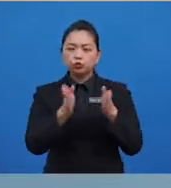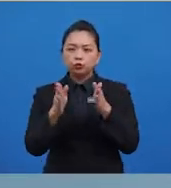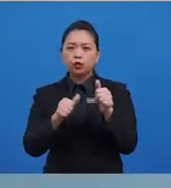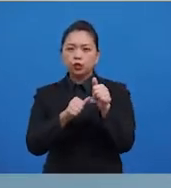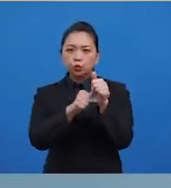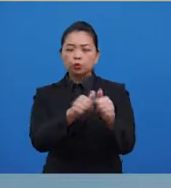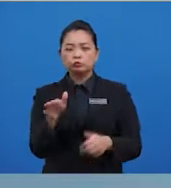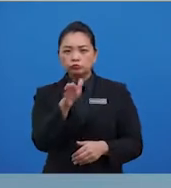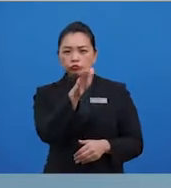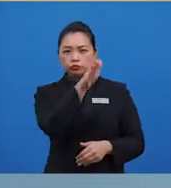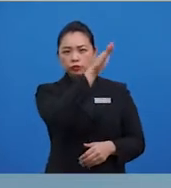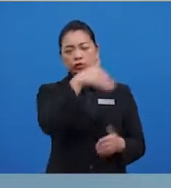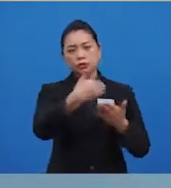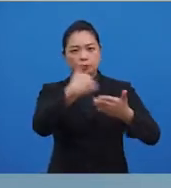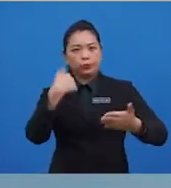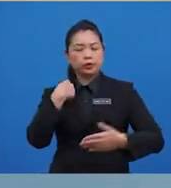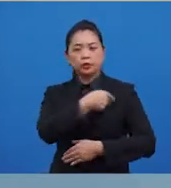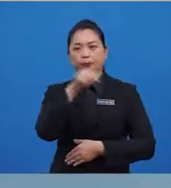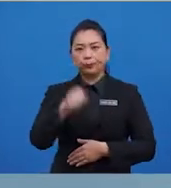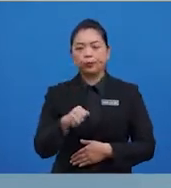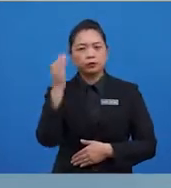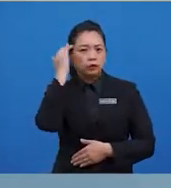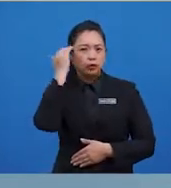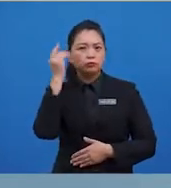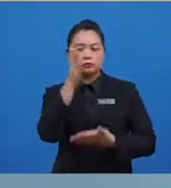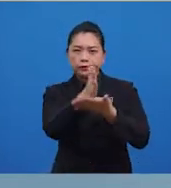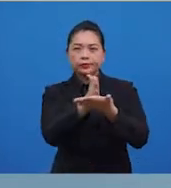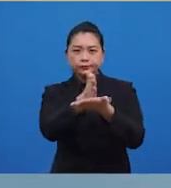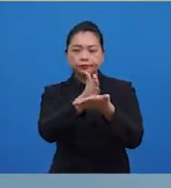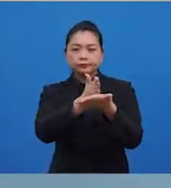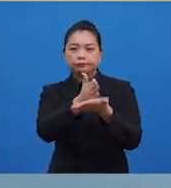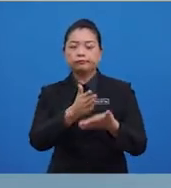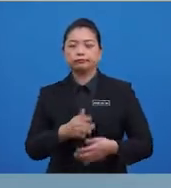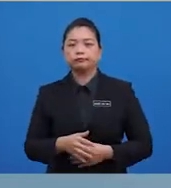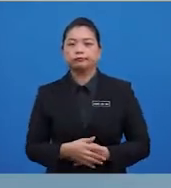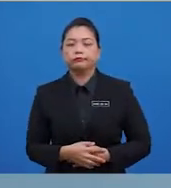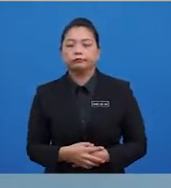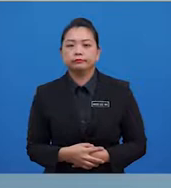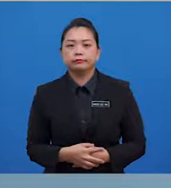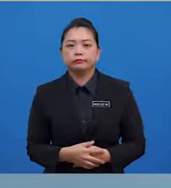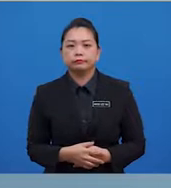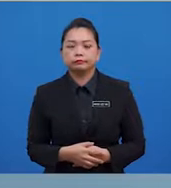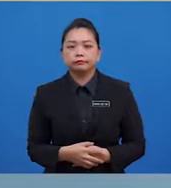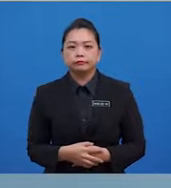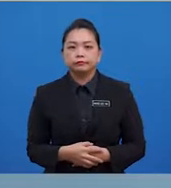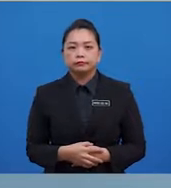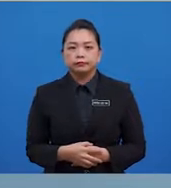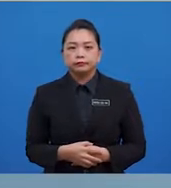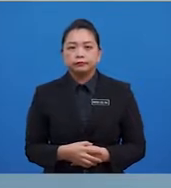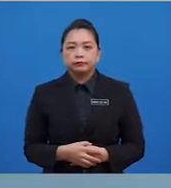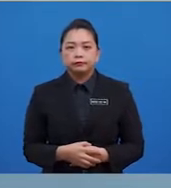tertik sebelum kita boleh menentukan nilai yang berada di tengah set data tersebut.